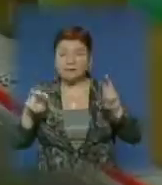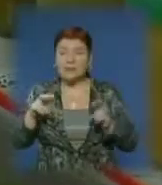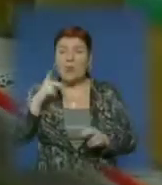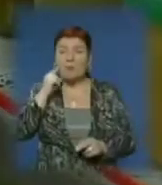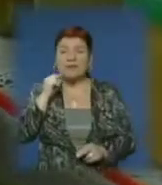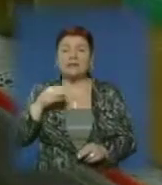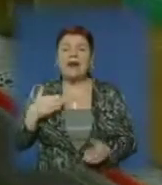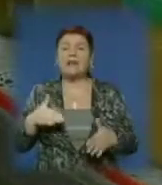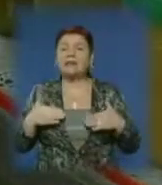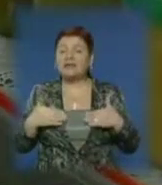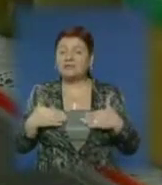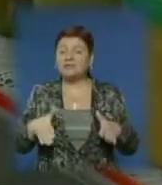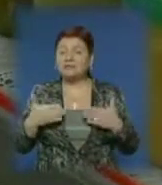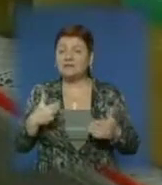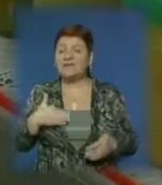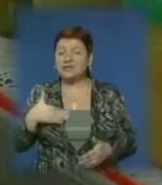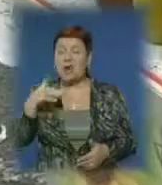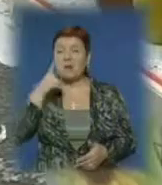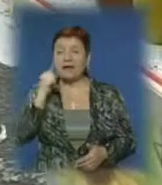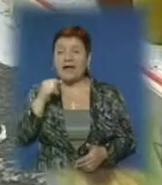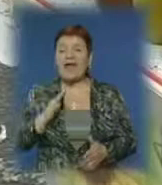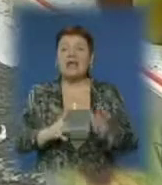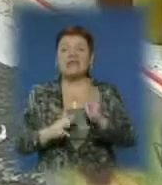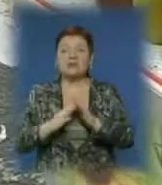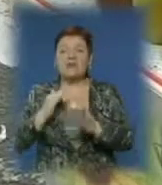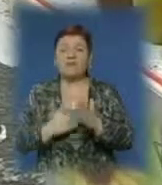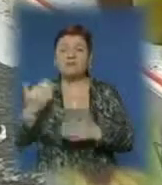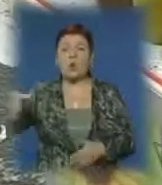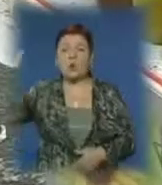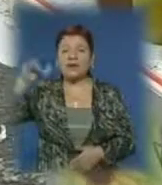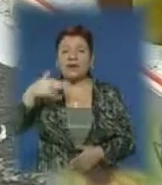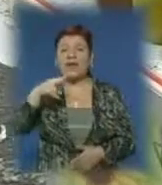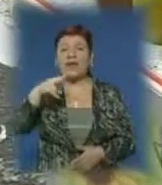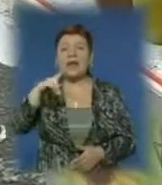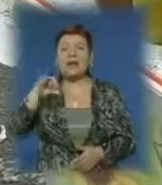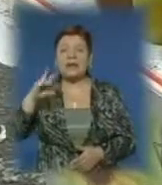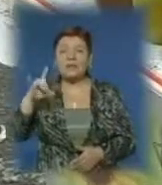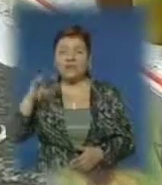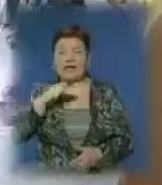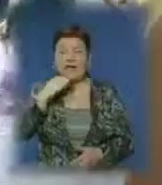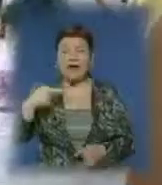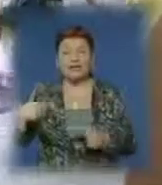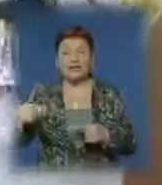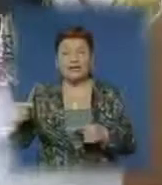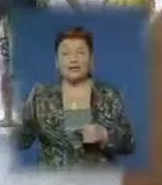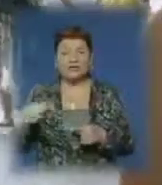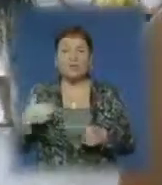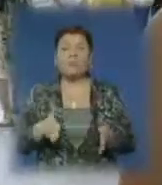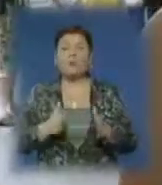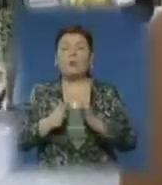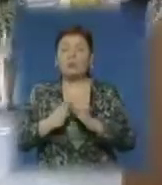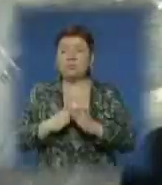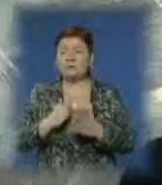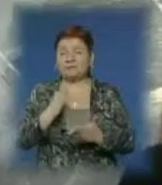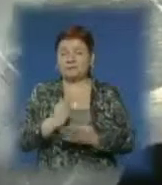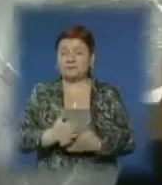пасічники представили наші меди. Це лісковий, високогірний, липовий та багато-багато інших. Пропоную послухати пряму